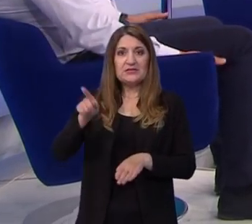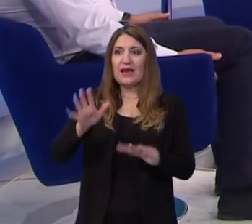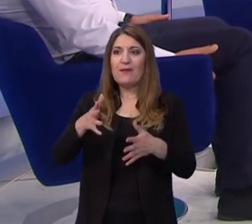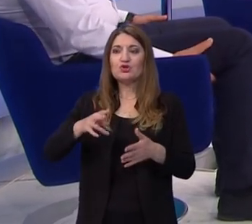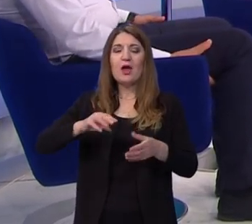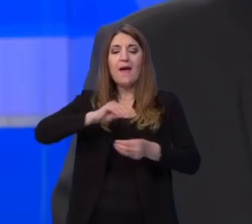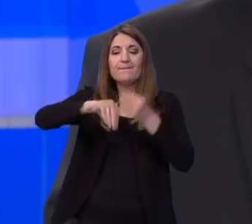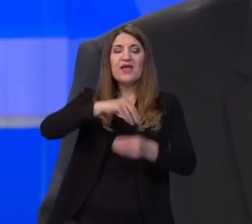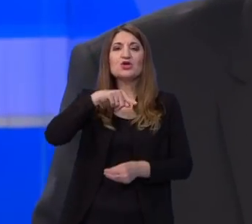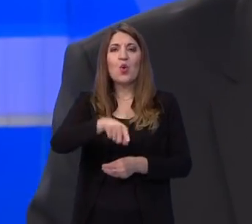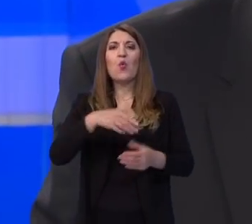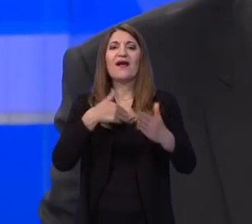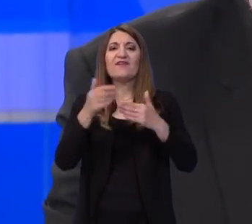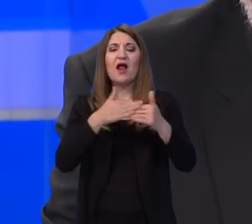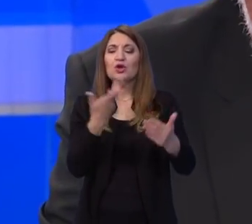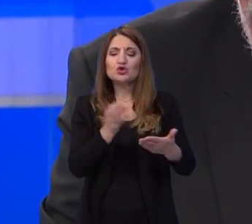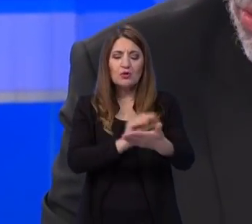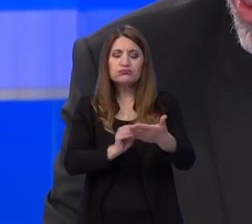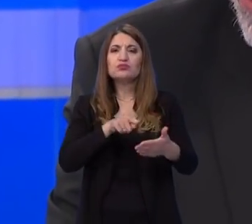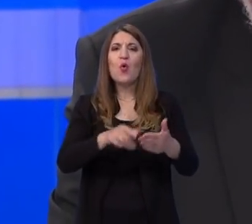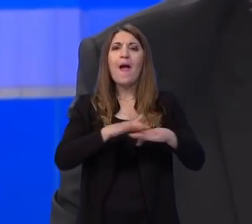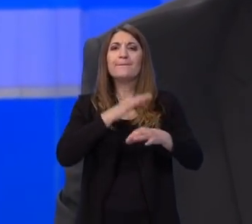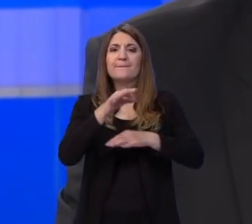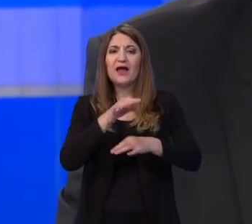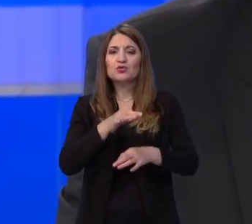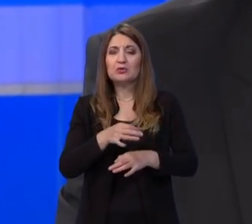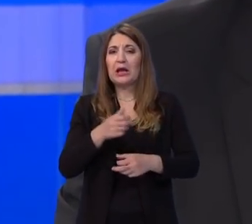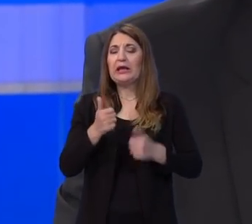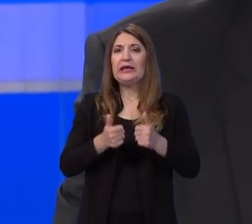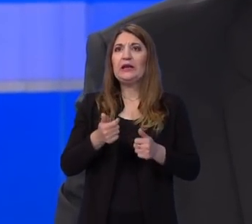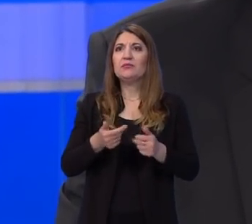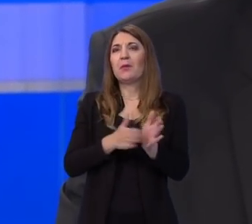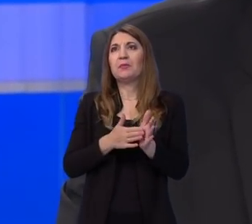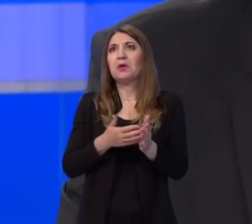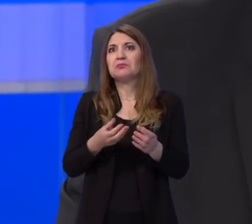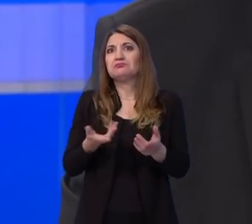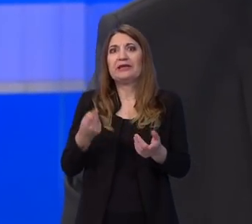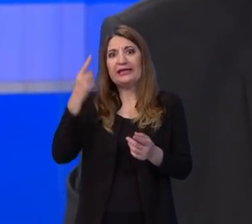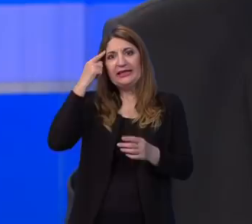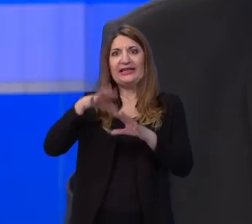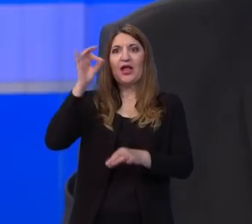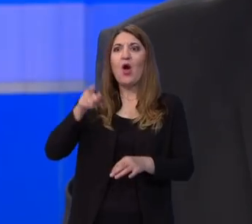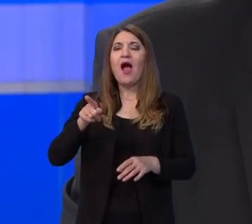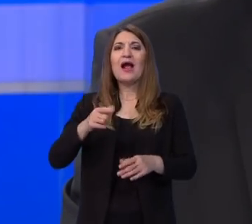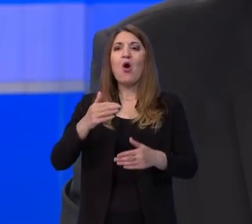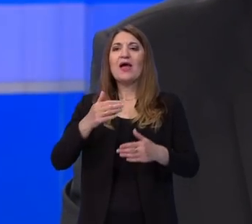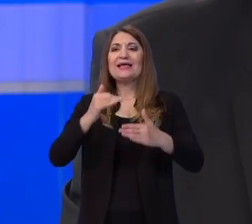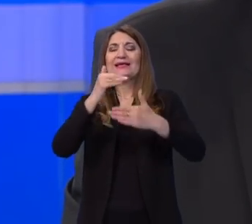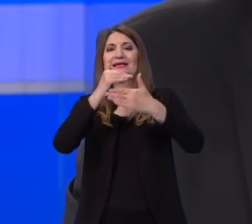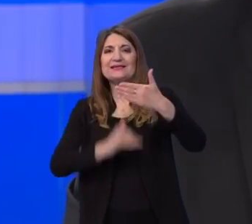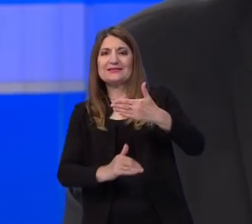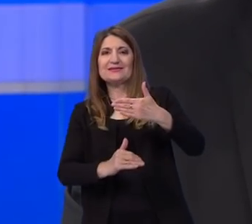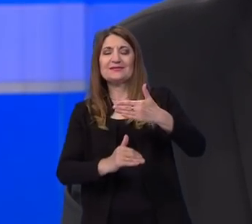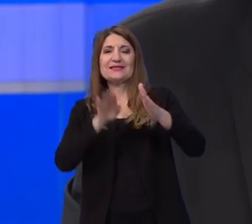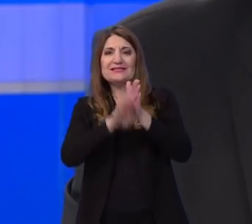pitanja koja se postavlja unutar mature ili dođe, ne znam, na ideju da smanjuje bodovni prag. Dakle,